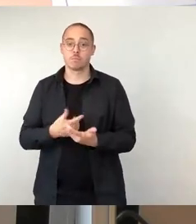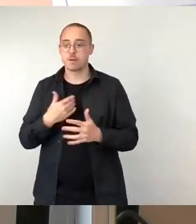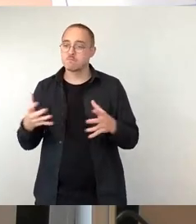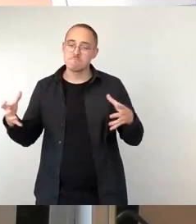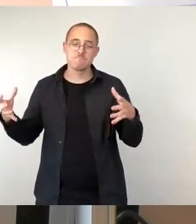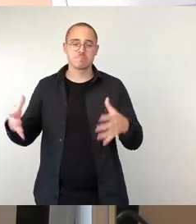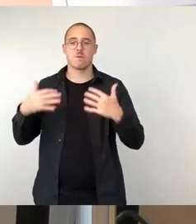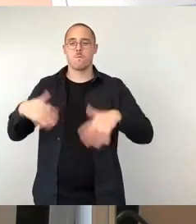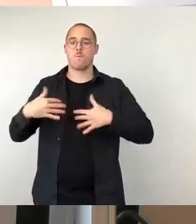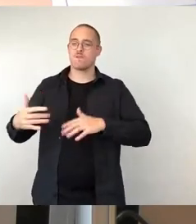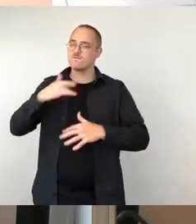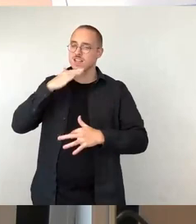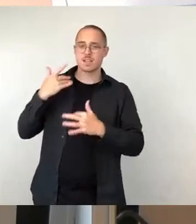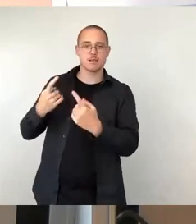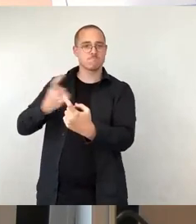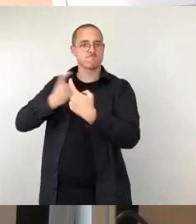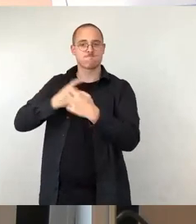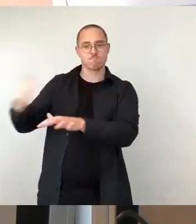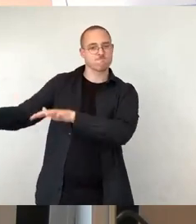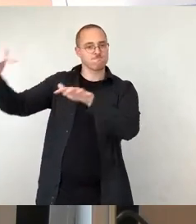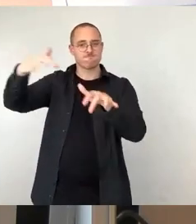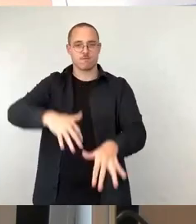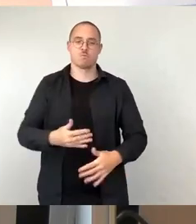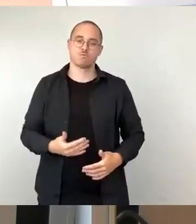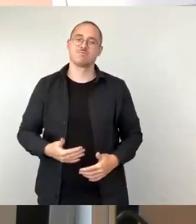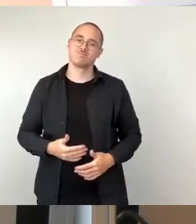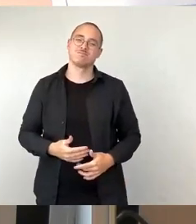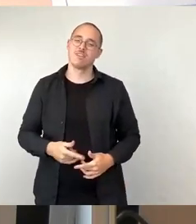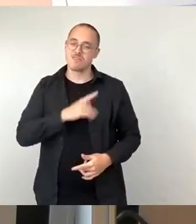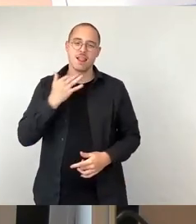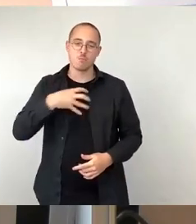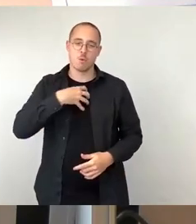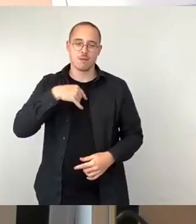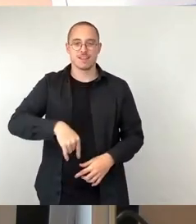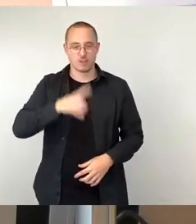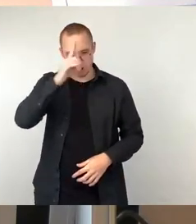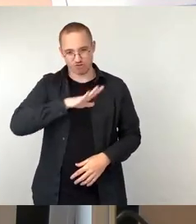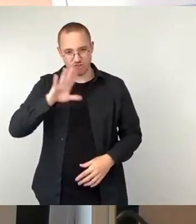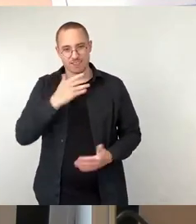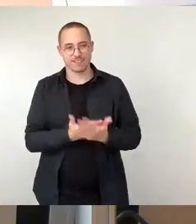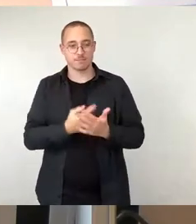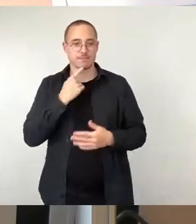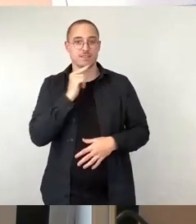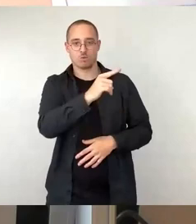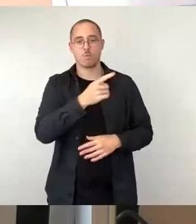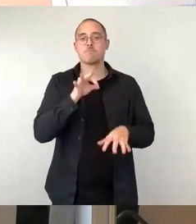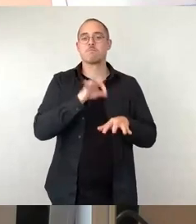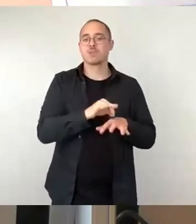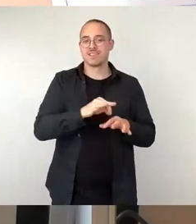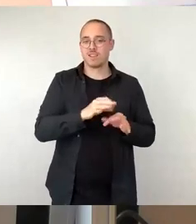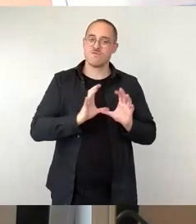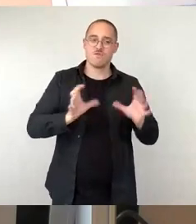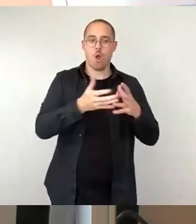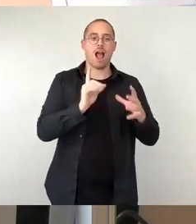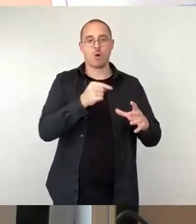so wenig würde ein solch verantwortungsloser Schritt auch beim Bienenvolk nicht funktionieren und zu erheblichen Schäden führen. Was lässt sich